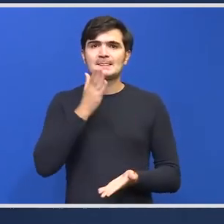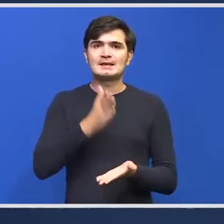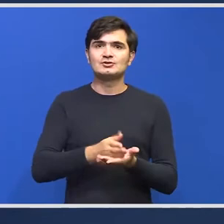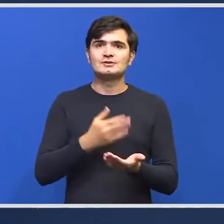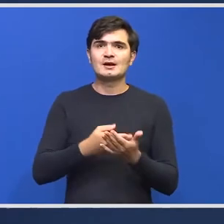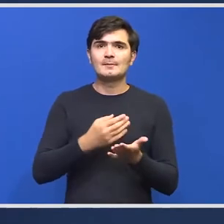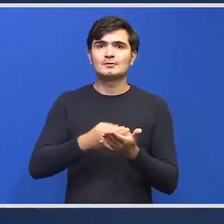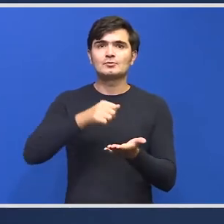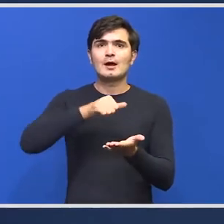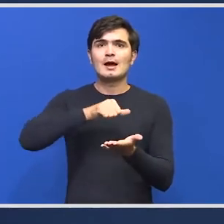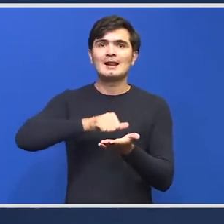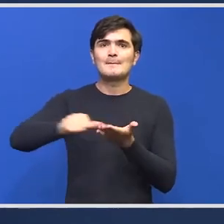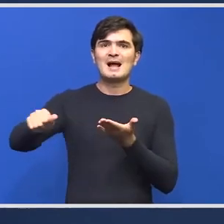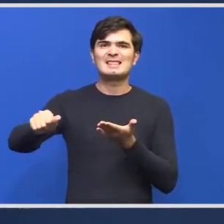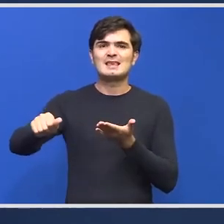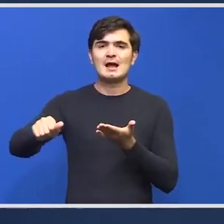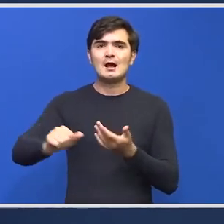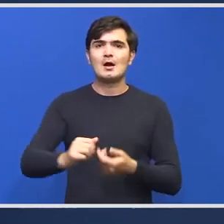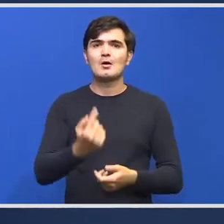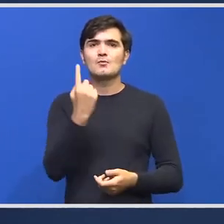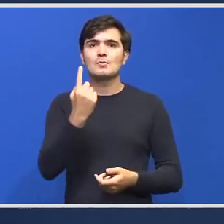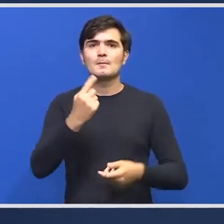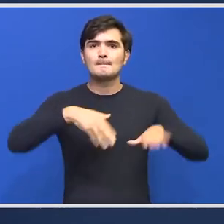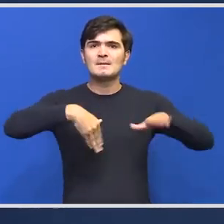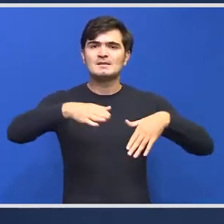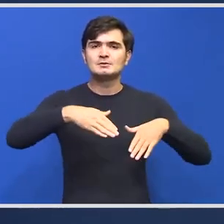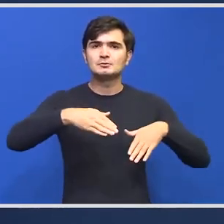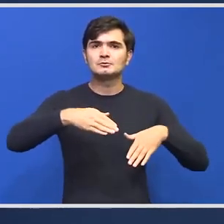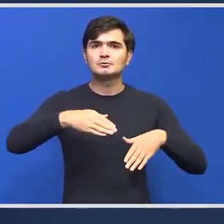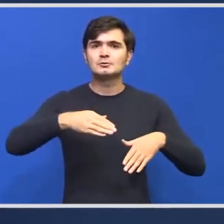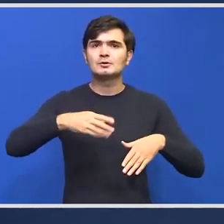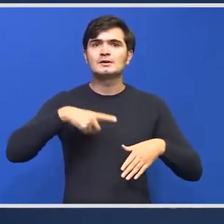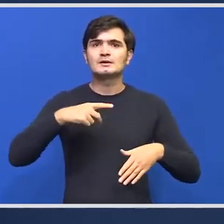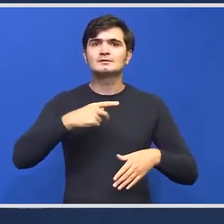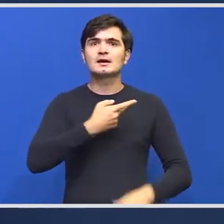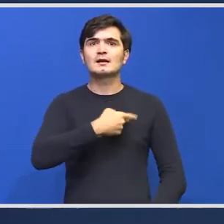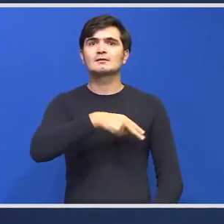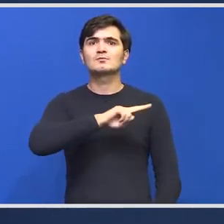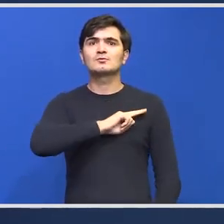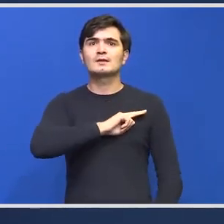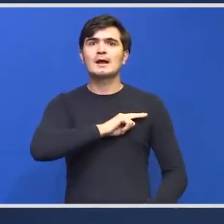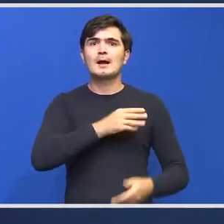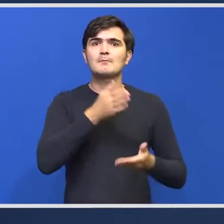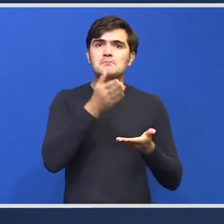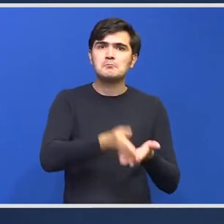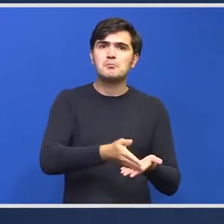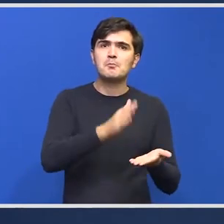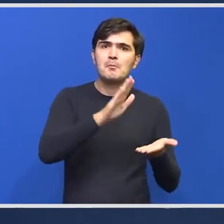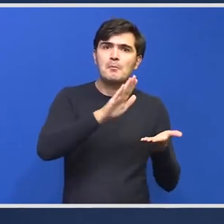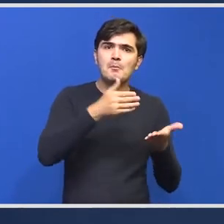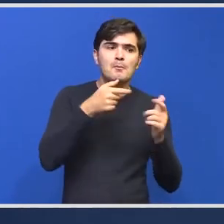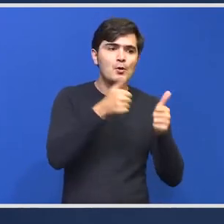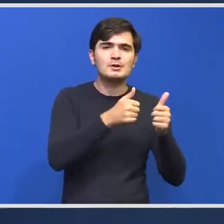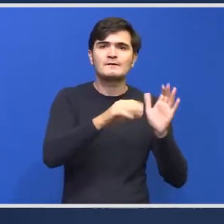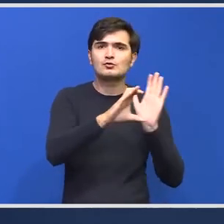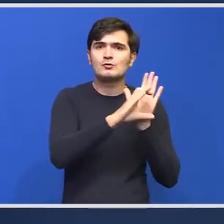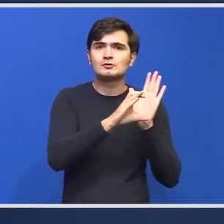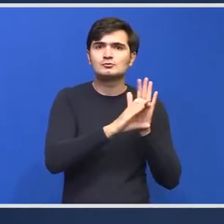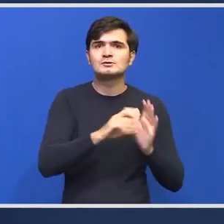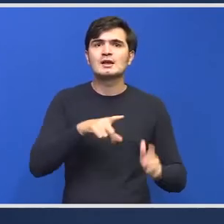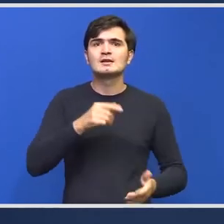de a remania un ministru este atributul constitucional al premierului